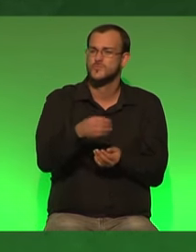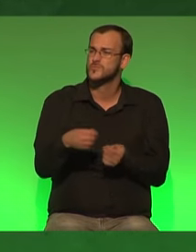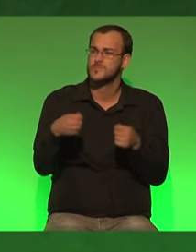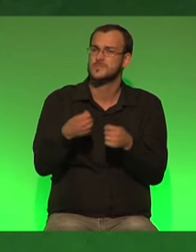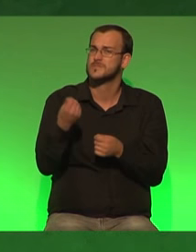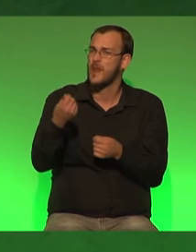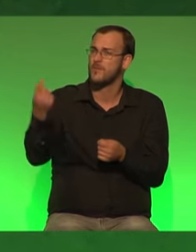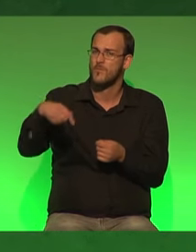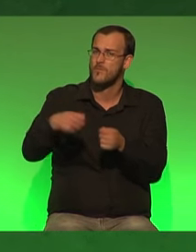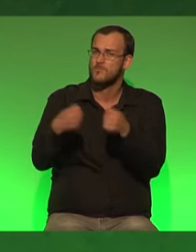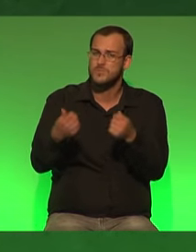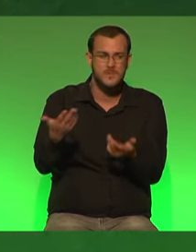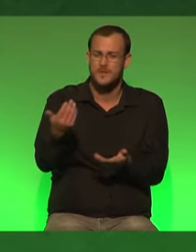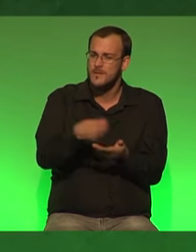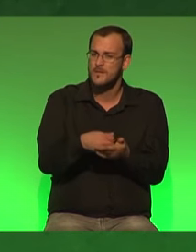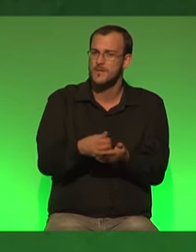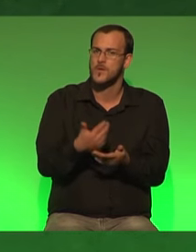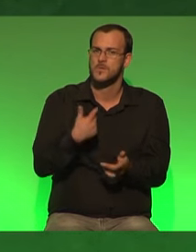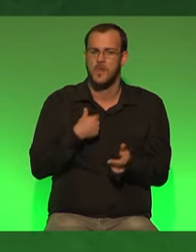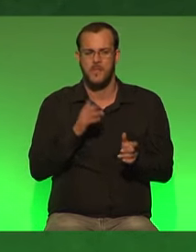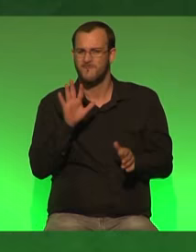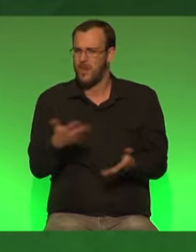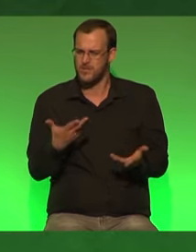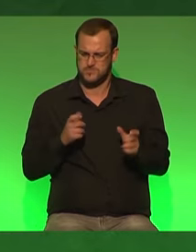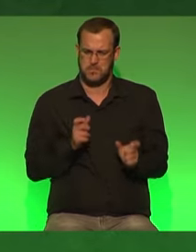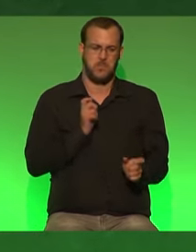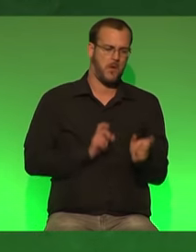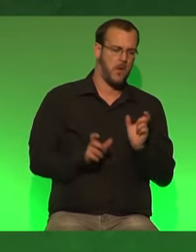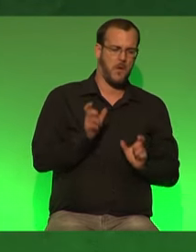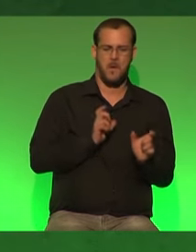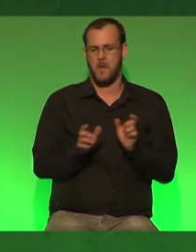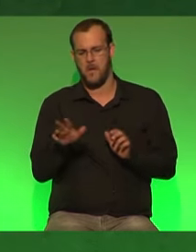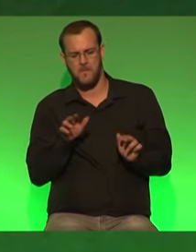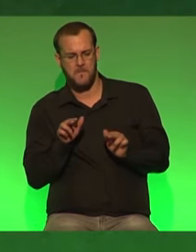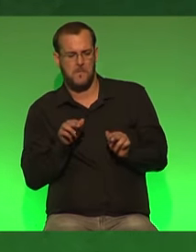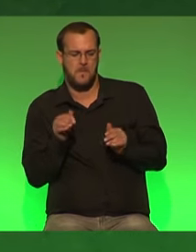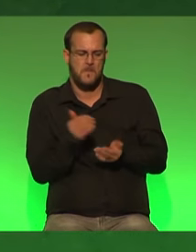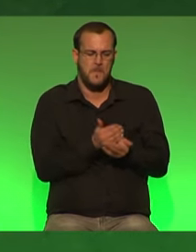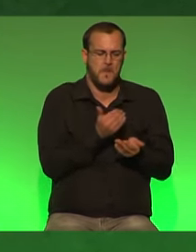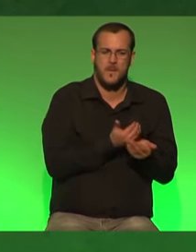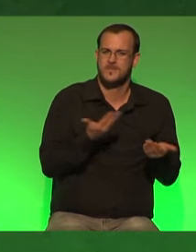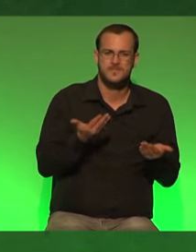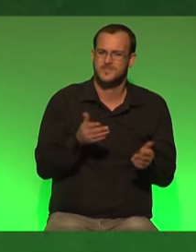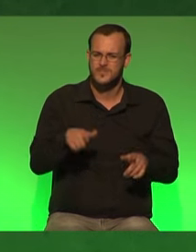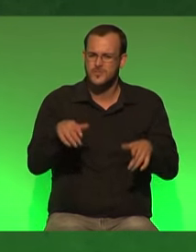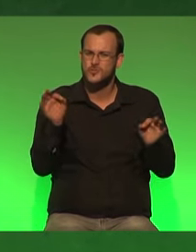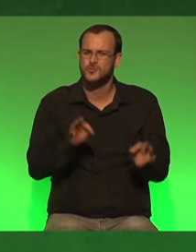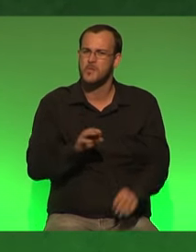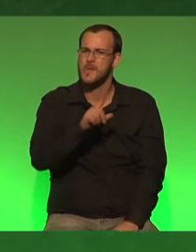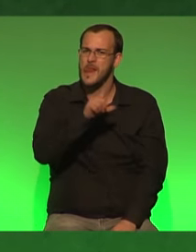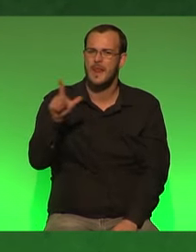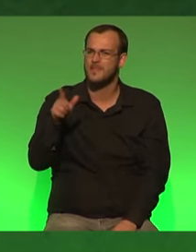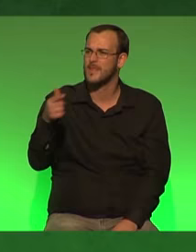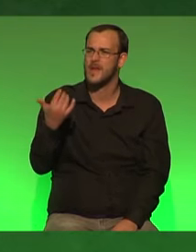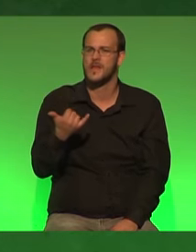nrw da ist es falsch phlegmatisch zu sein und einfach die dinge zu verwalten da ist es schlimm dass lindner mit seinem